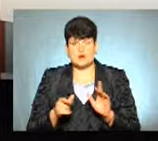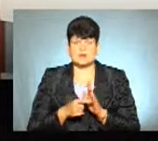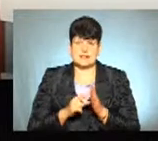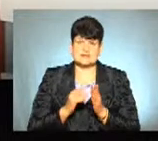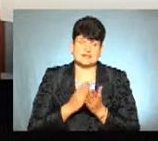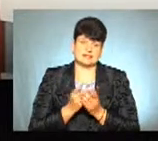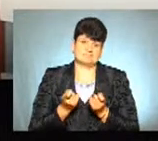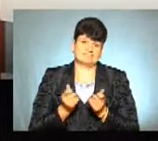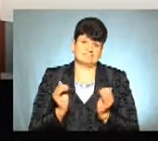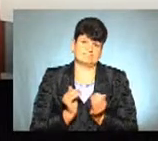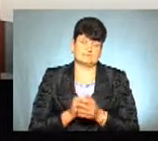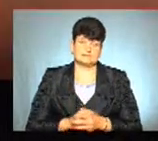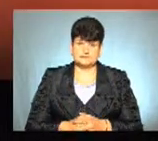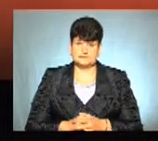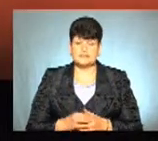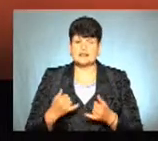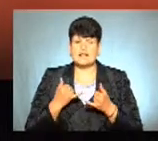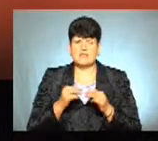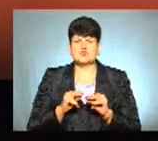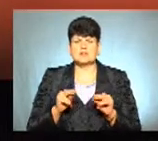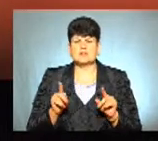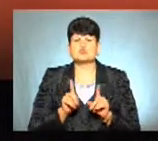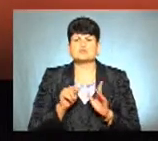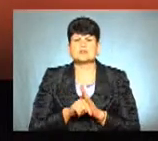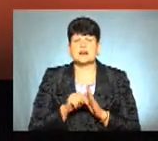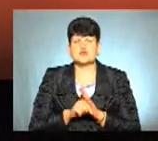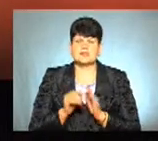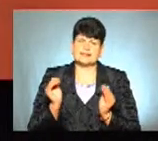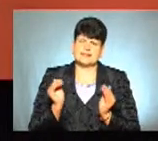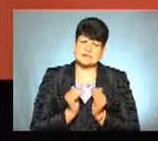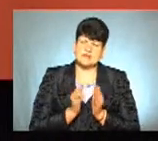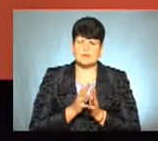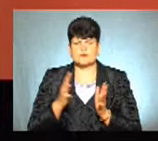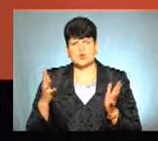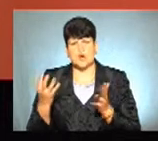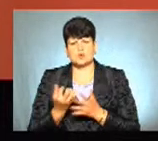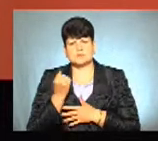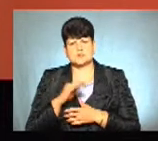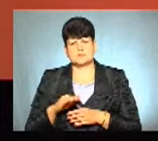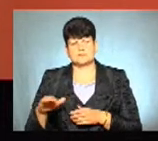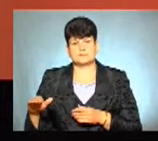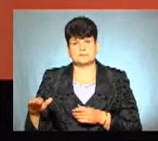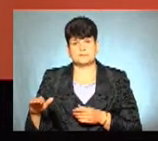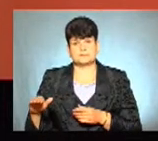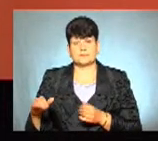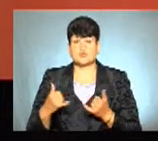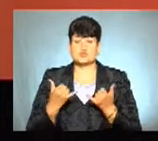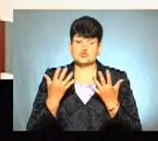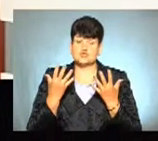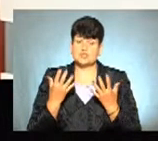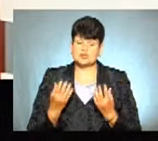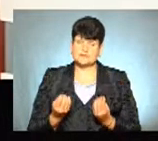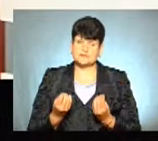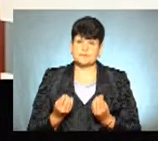надзвичайно низький. А для вчителів щось означає низька або висока успішність учнів? На сьогоднішній час,